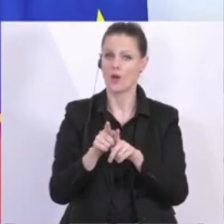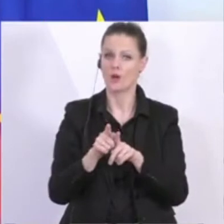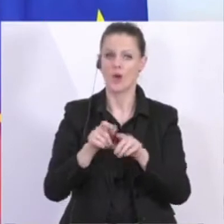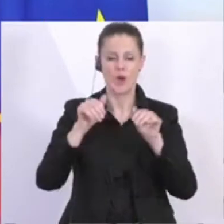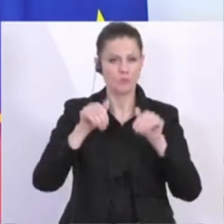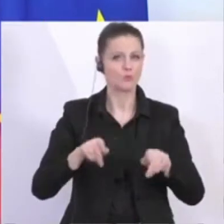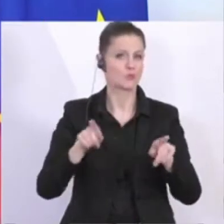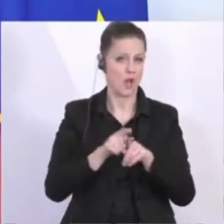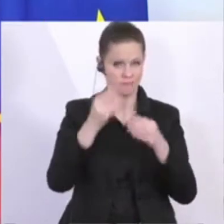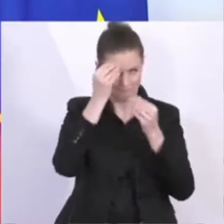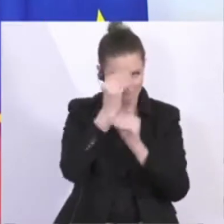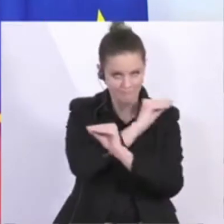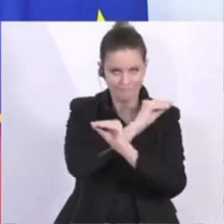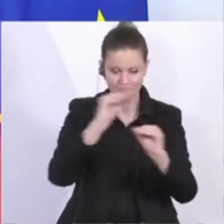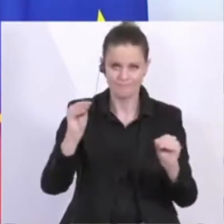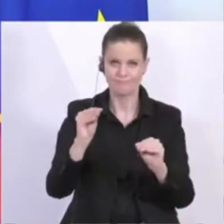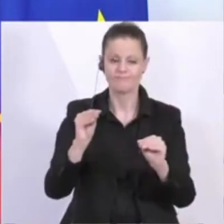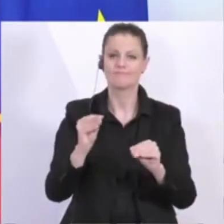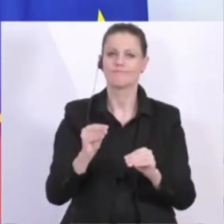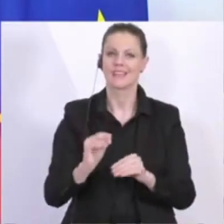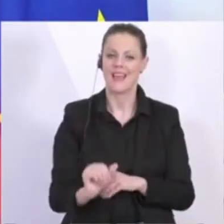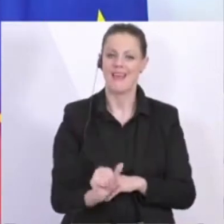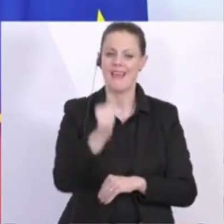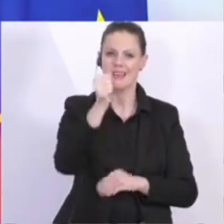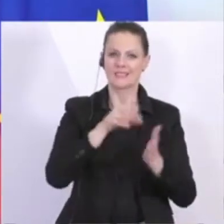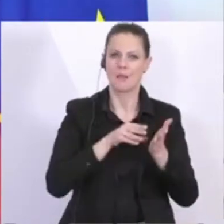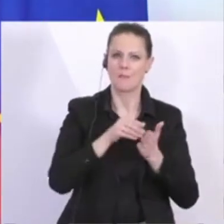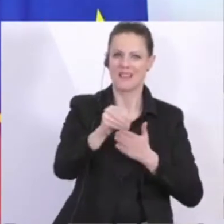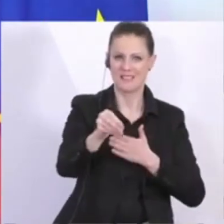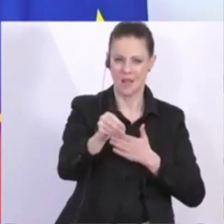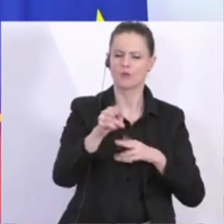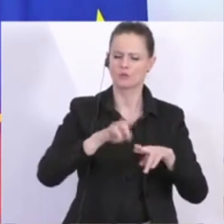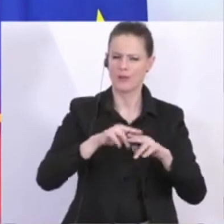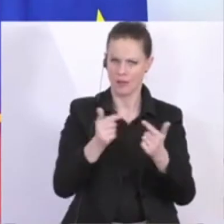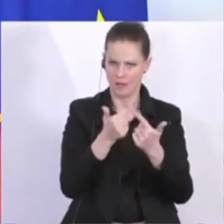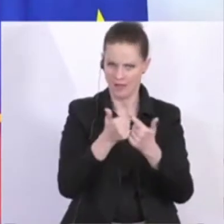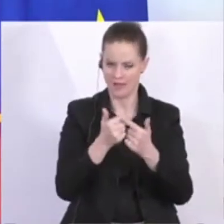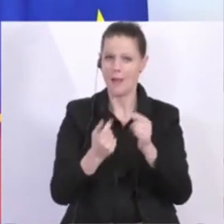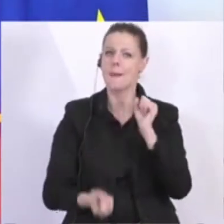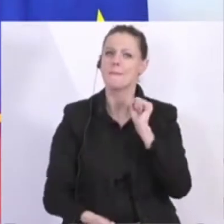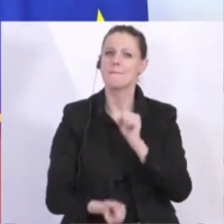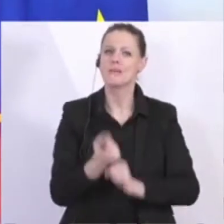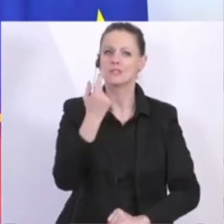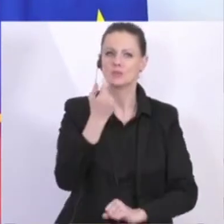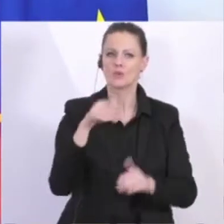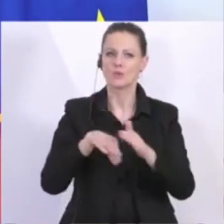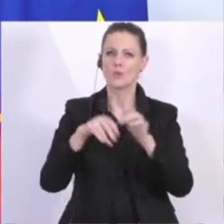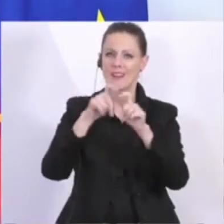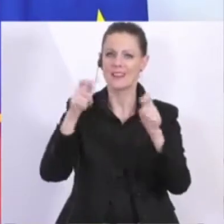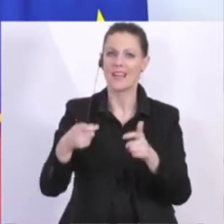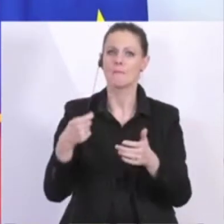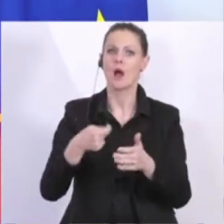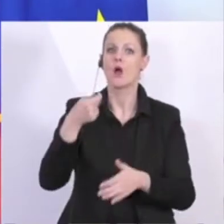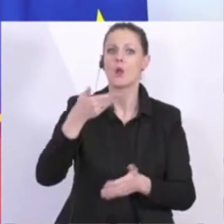worden ausdrücklich darauf hinzuweisen, dass wir mit der Erstauszahlung, die ich eingehen werde, vor allem den Unternehmerlohn abdecken wollen.